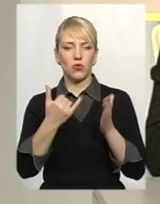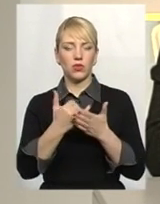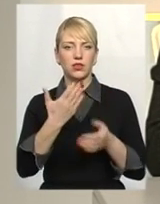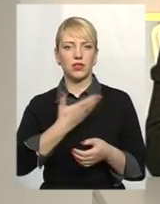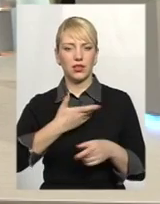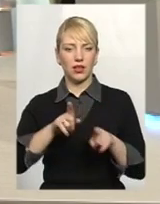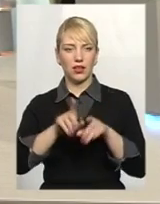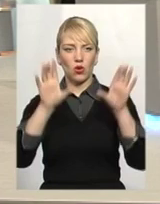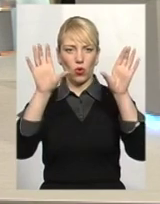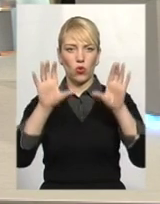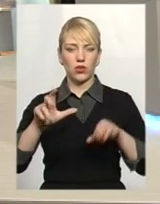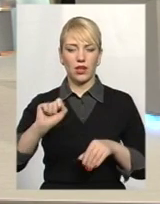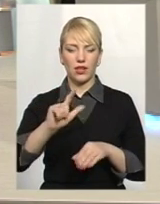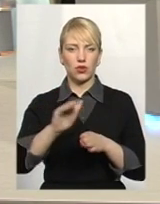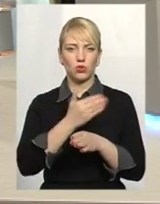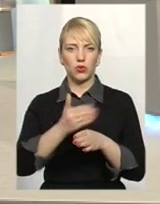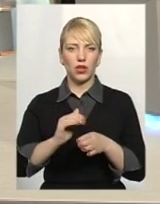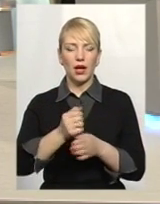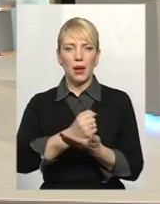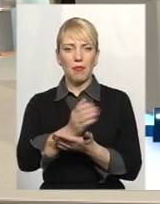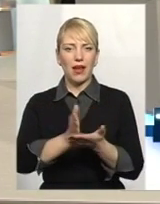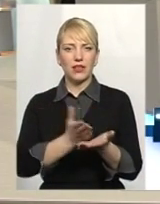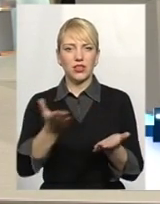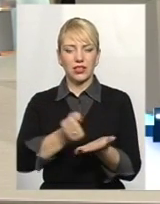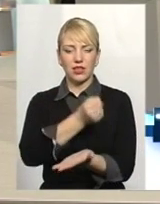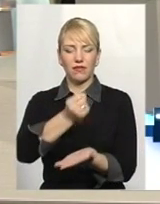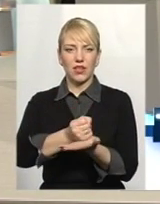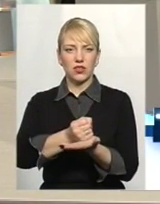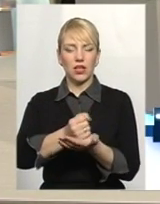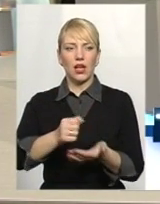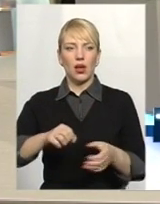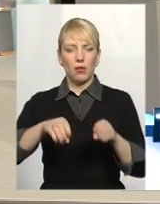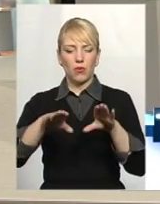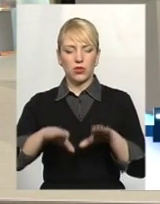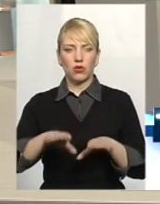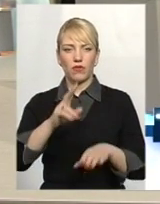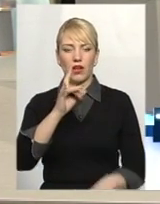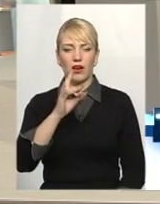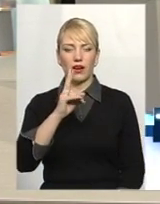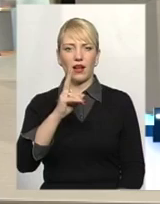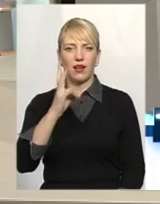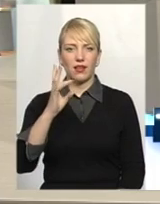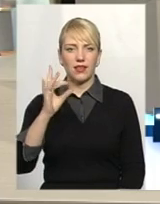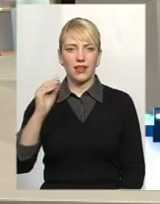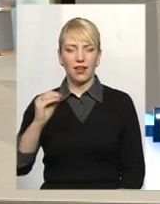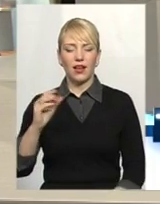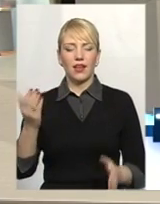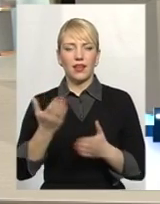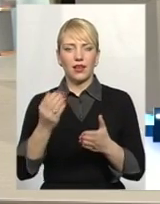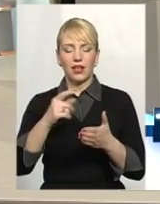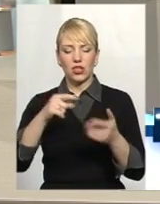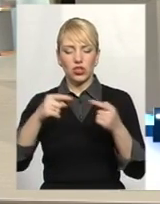кодекс газорозподільних мереж, який затверджений постановою НКРЄ, національним регулятором, яким чітко